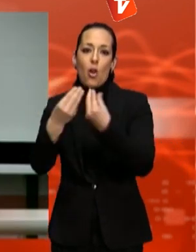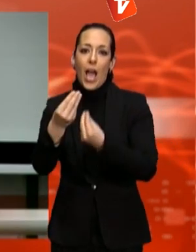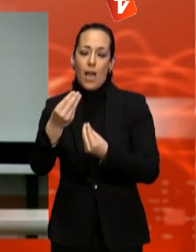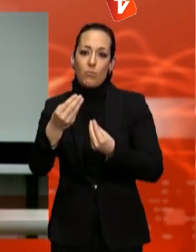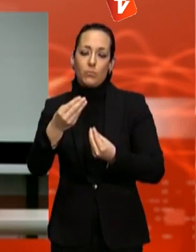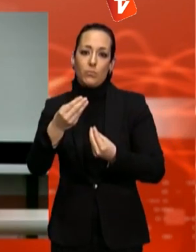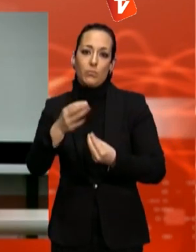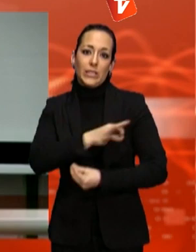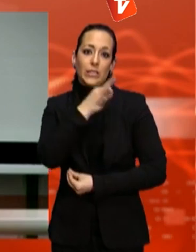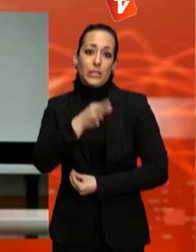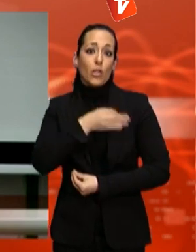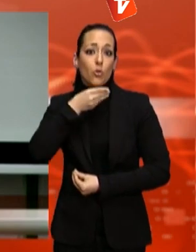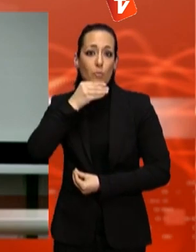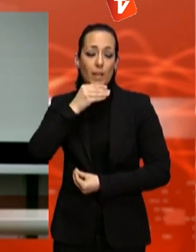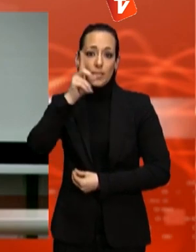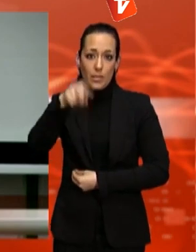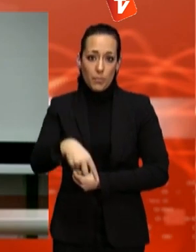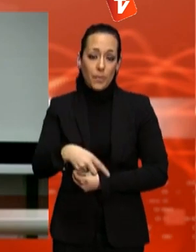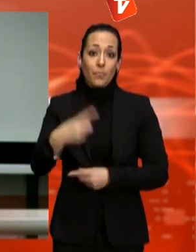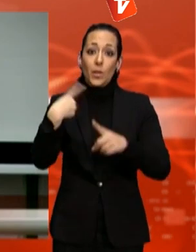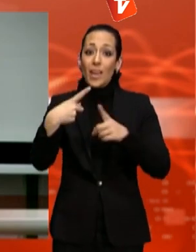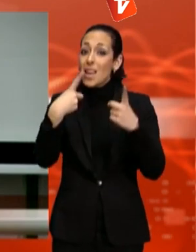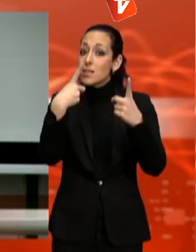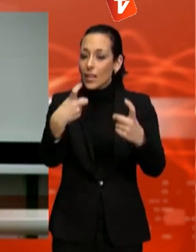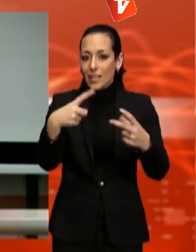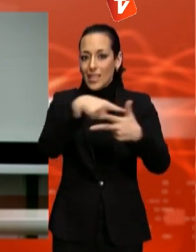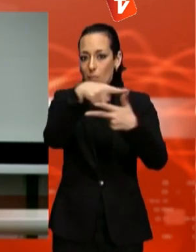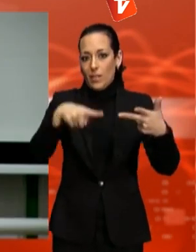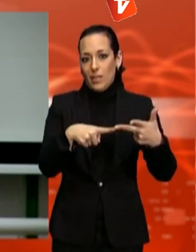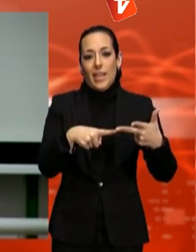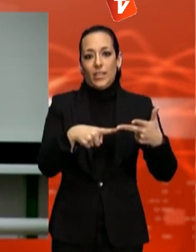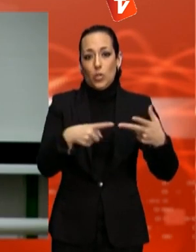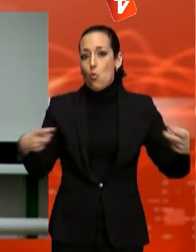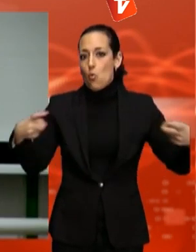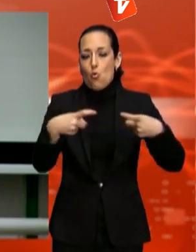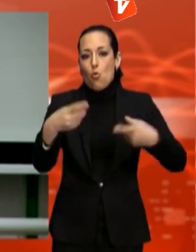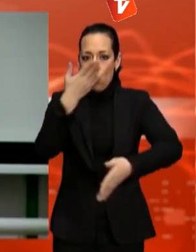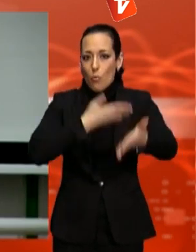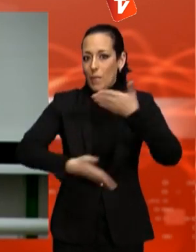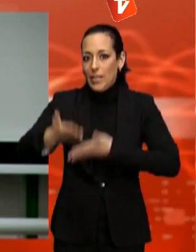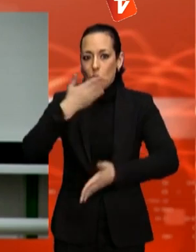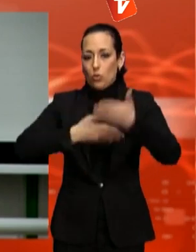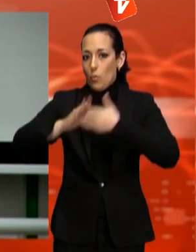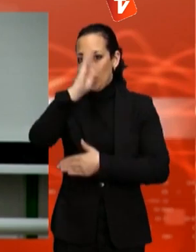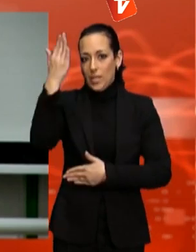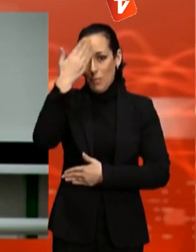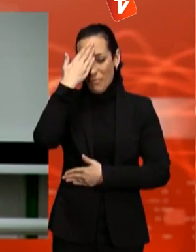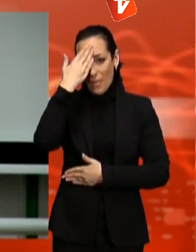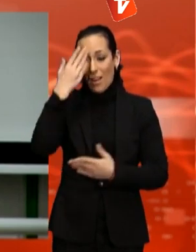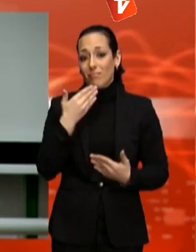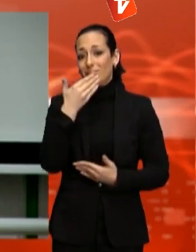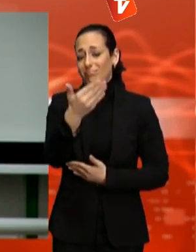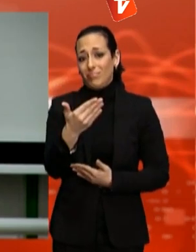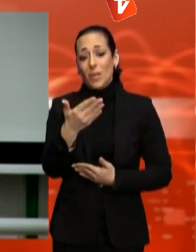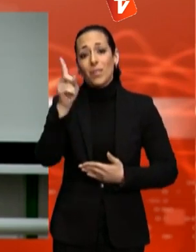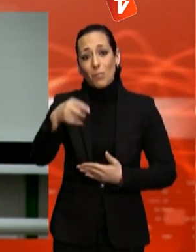imprescindible la cooperació entre les tres ciutats. Les tres ciutats compartim aquesta voluntat de posicionament estratègic en el territori.